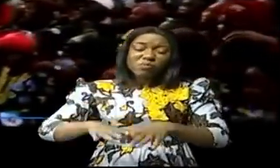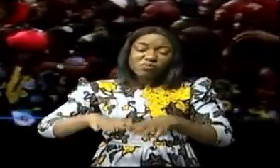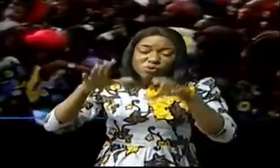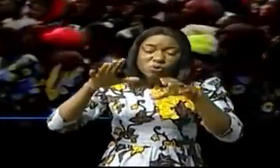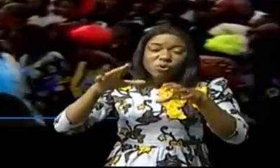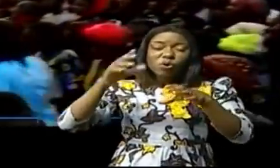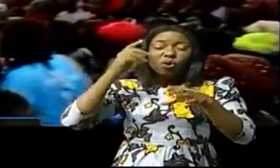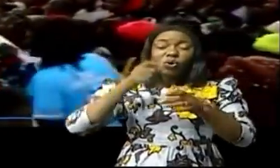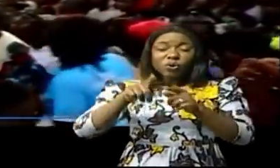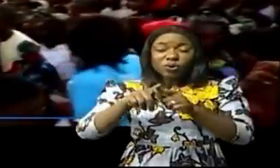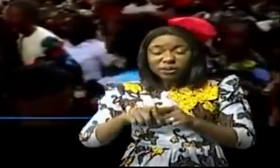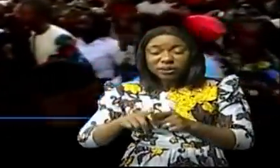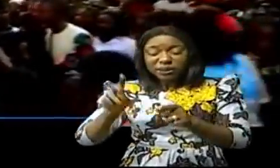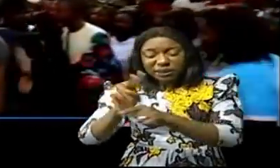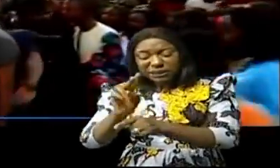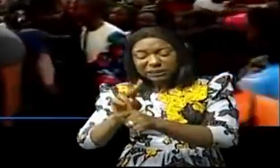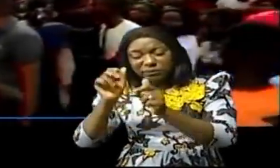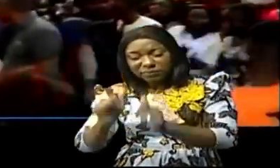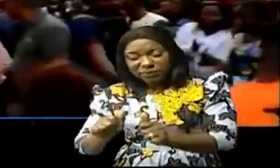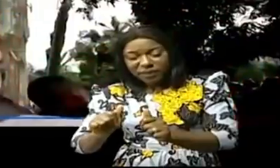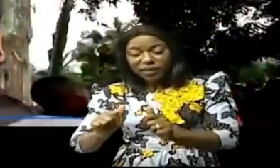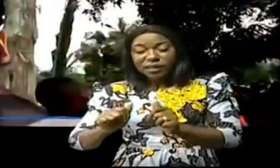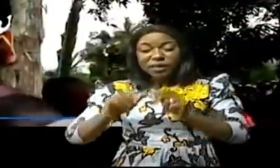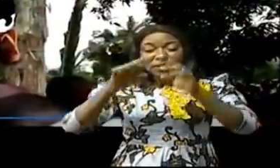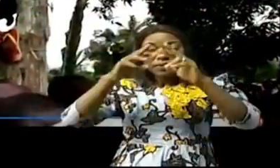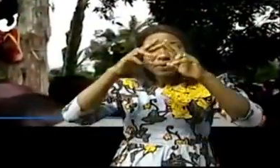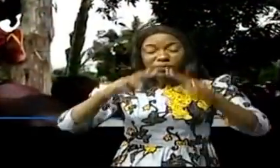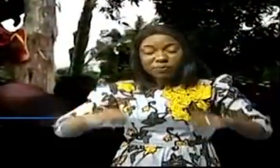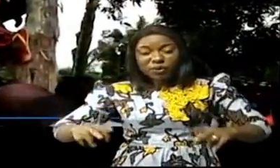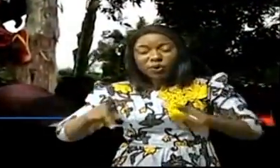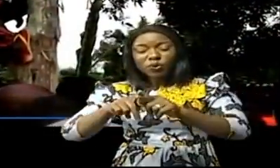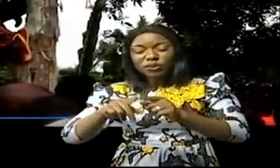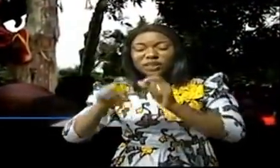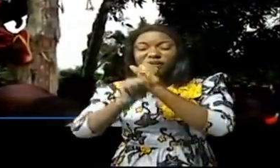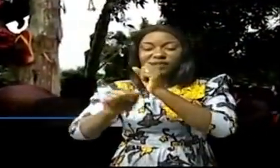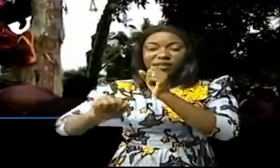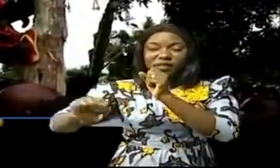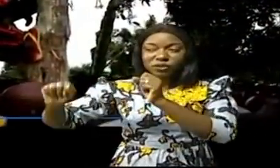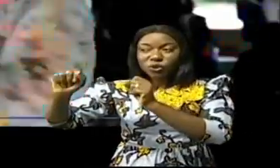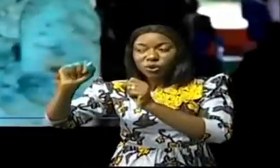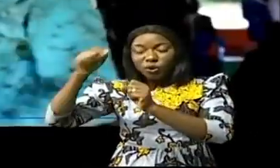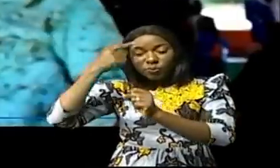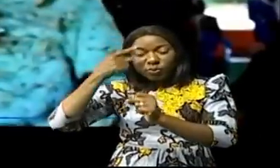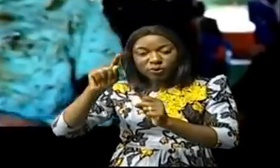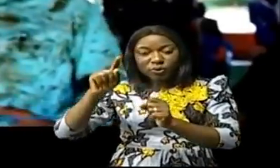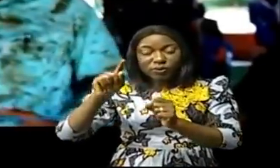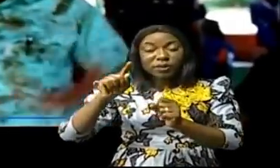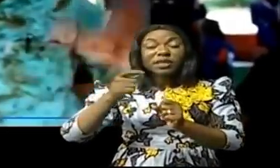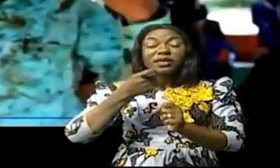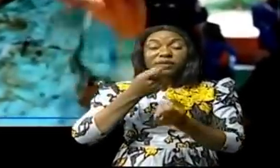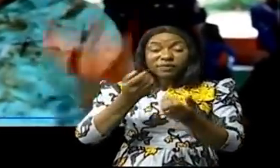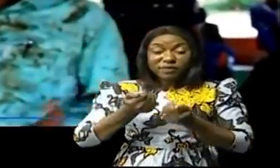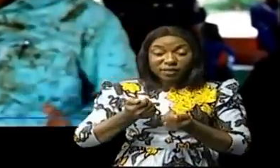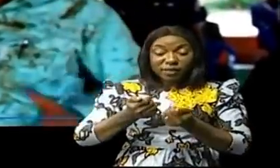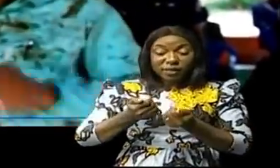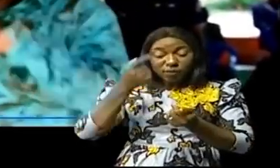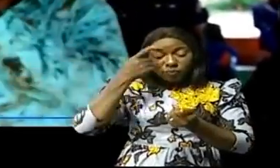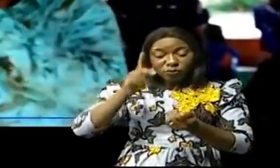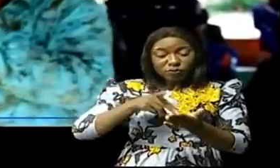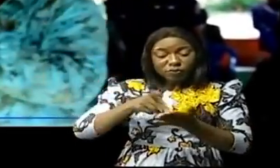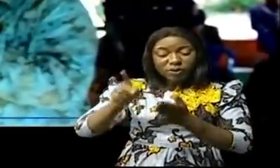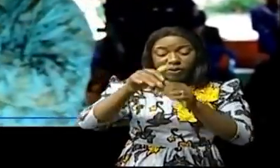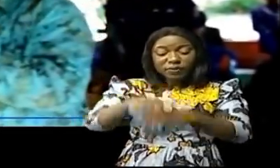correcte de la moustiquaire pour se préserver contre la malaria et la vulgarisation de son arrêté, fixant les taux de frais de participation